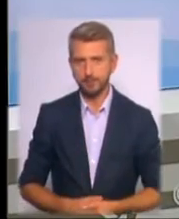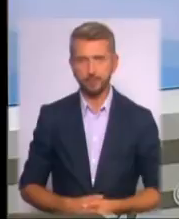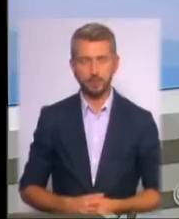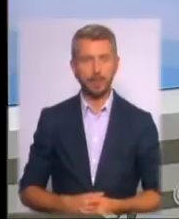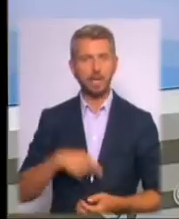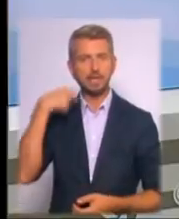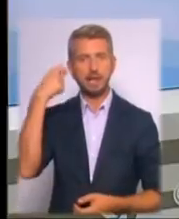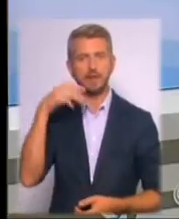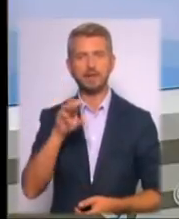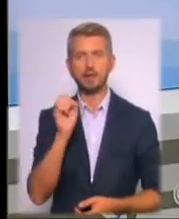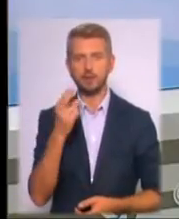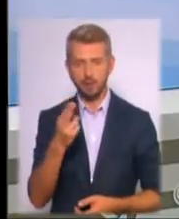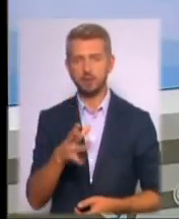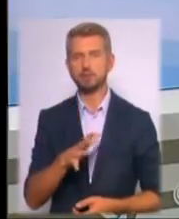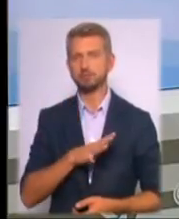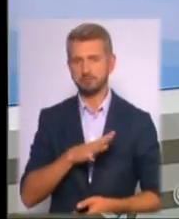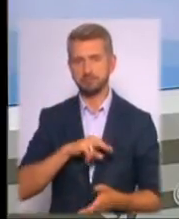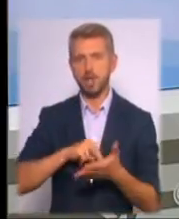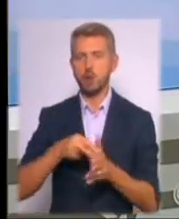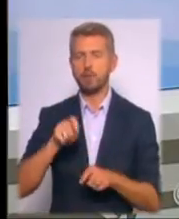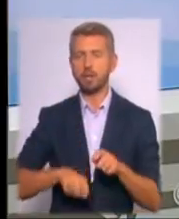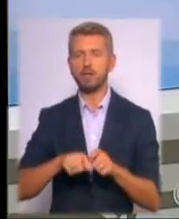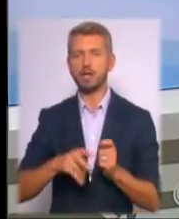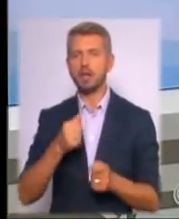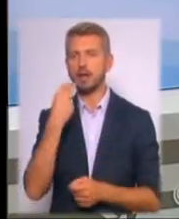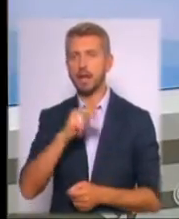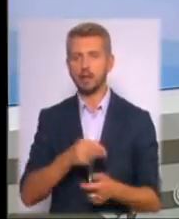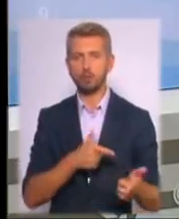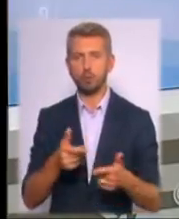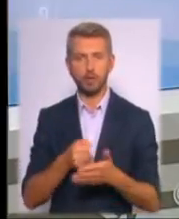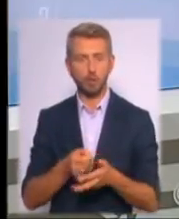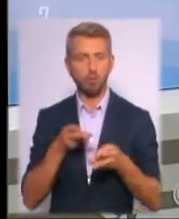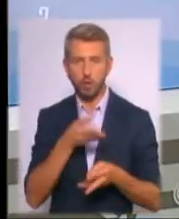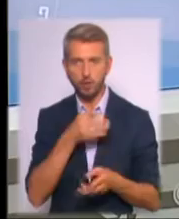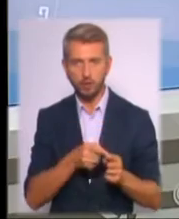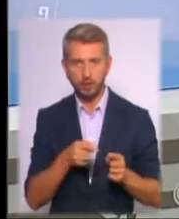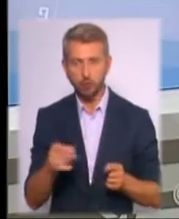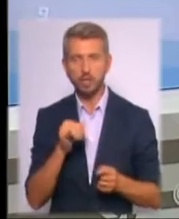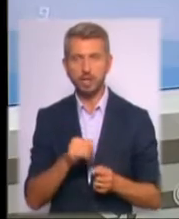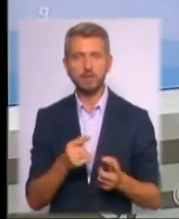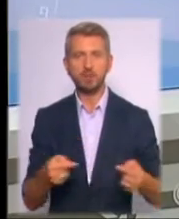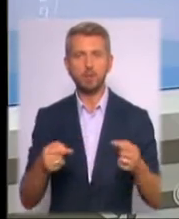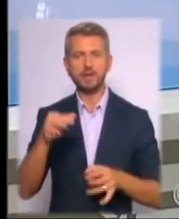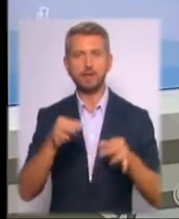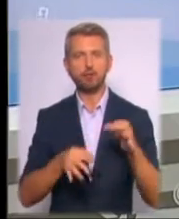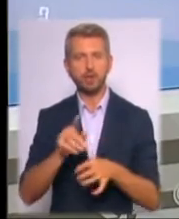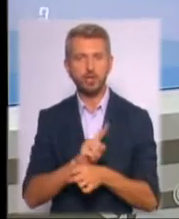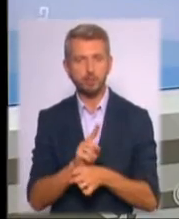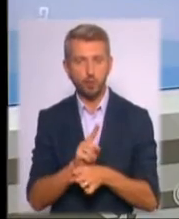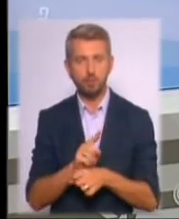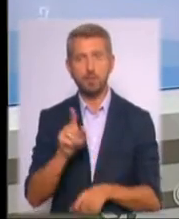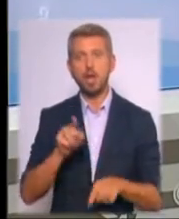Дарницька ТЕЦ пройшла планову перевірку на якість підготовки до опалювального сезону та відповідність екологічним нормам. Деякі ділянки